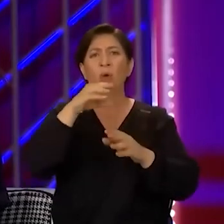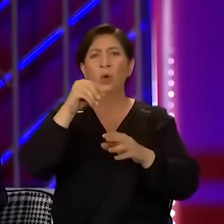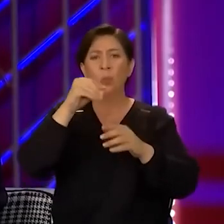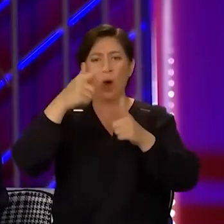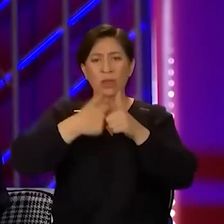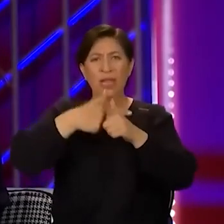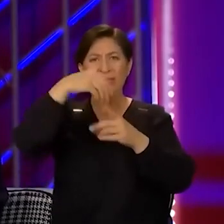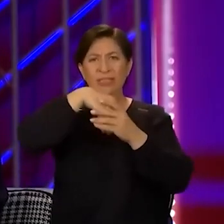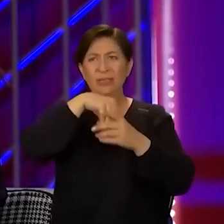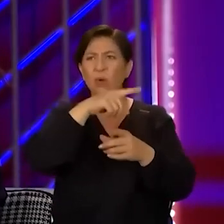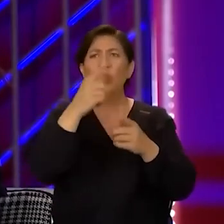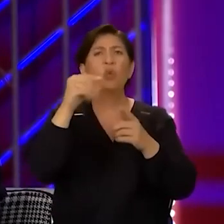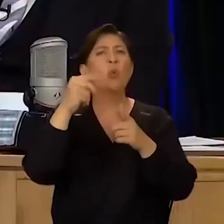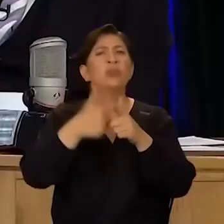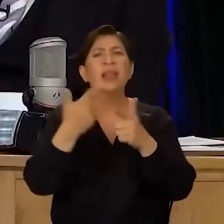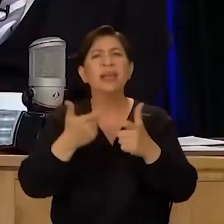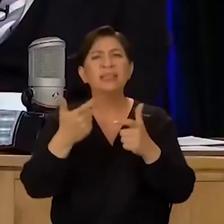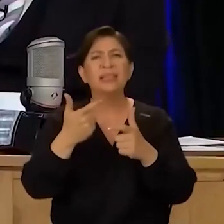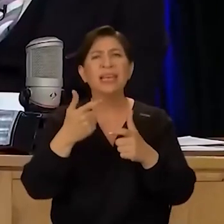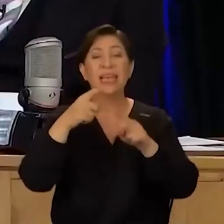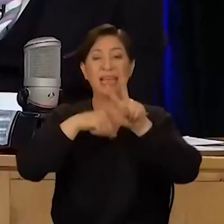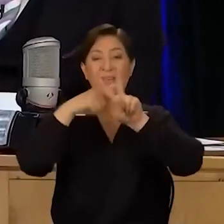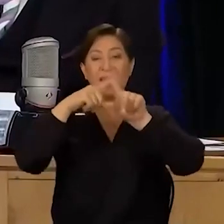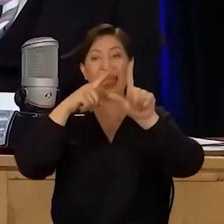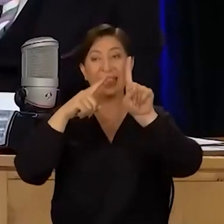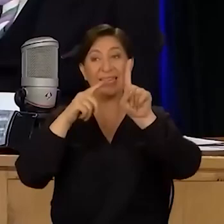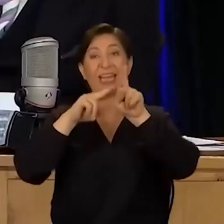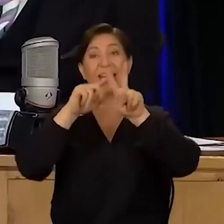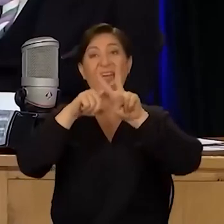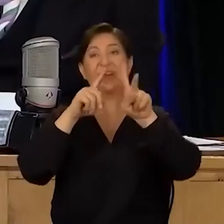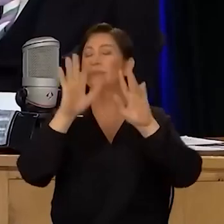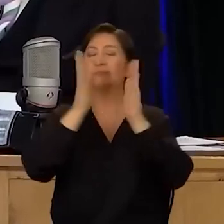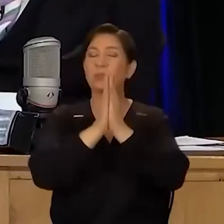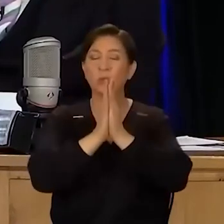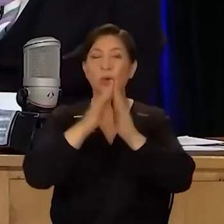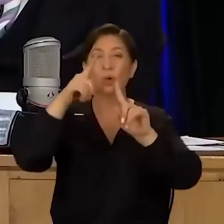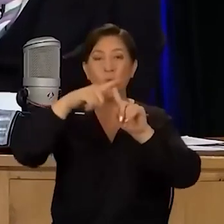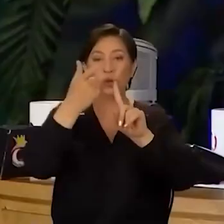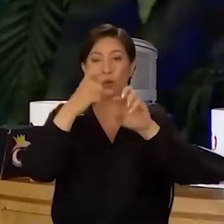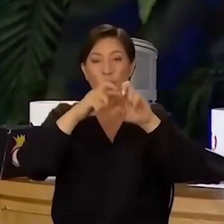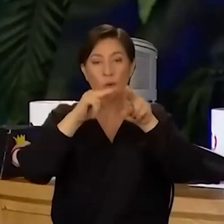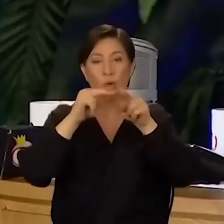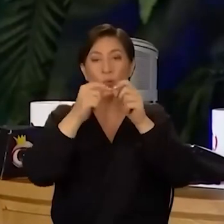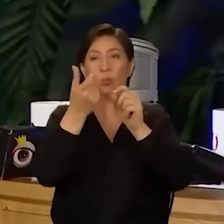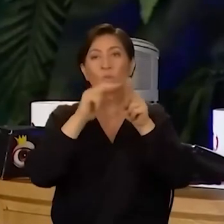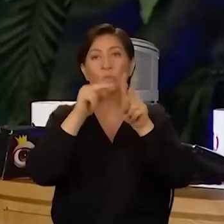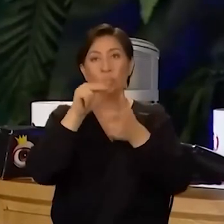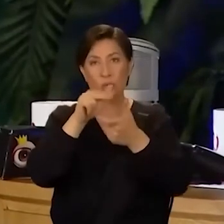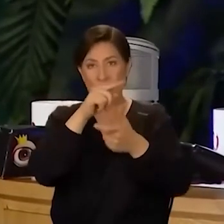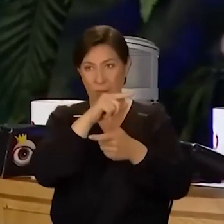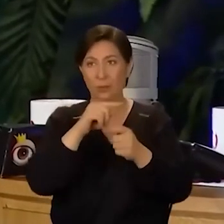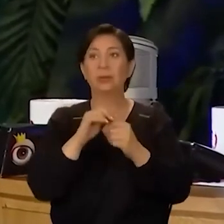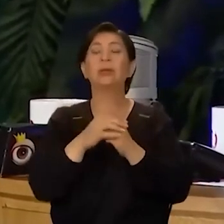Otel'in içinde. Kum Otel nerede? Evet, Kum Otel Yalıkavak'ta. Yalıkavak nerede? Pardon, Türk Bükük'ün de. Yalıkavak'ta, herkes o